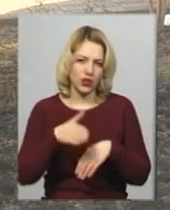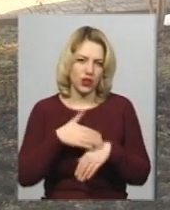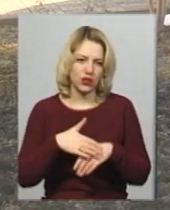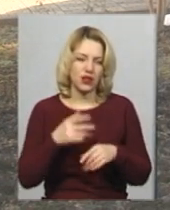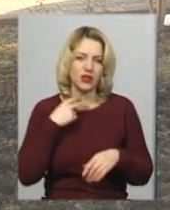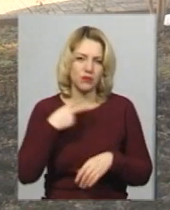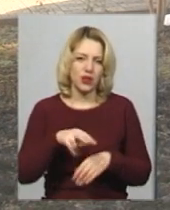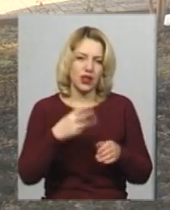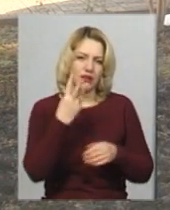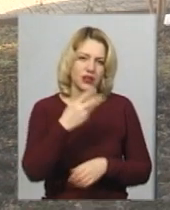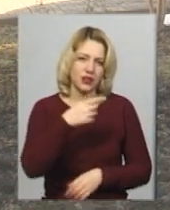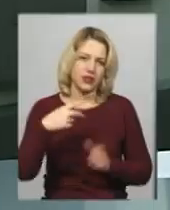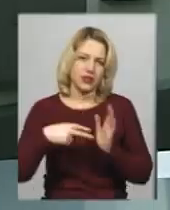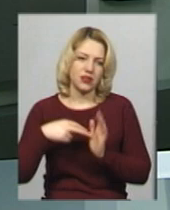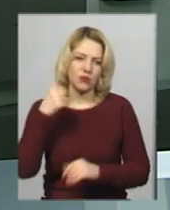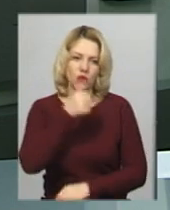терміном від 3 до 7 років.